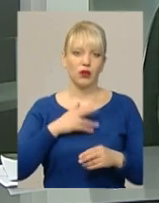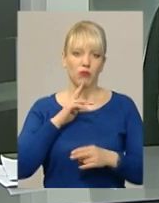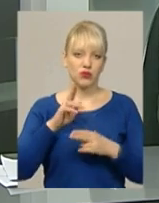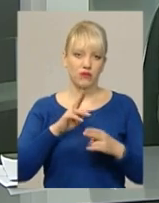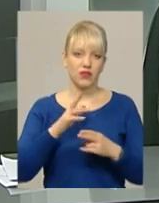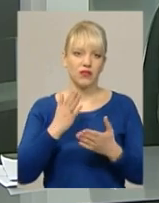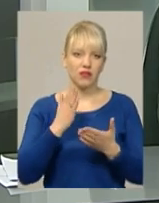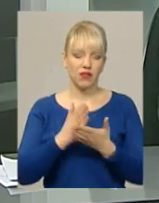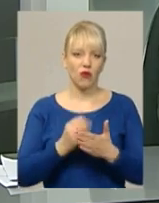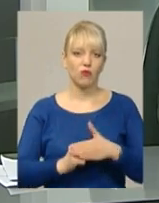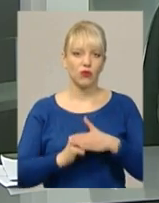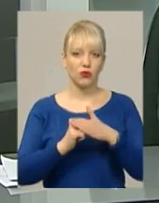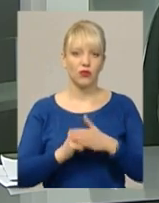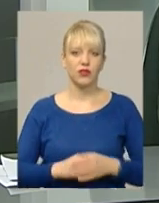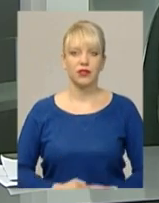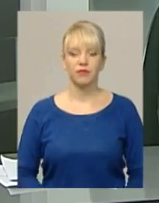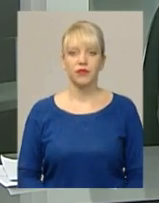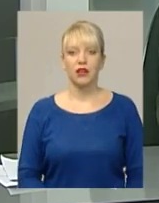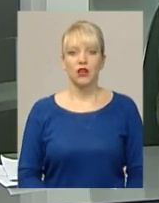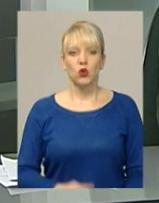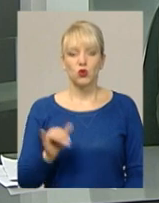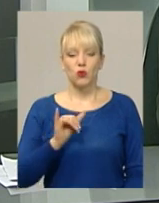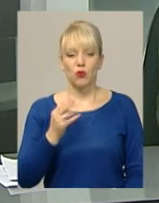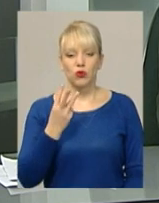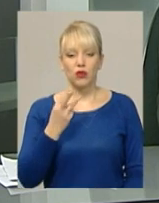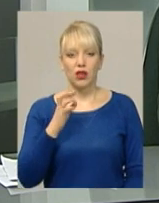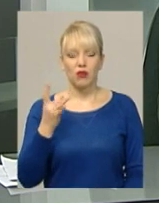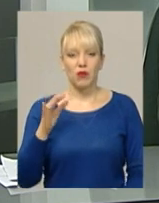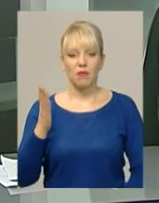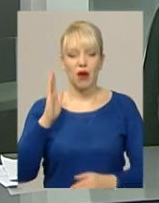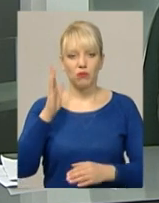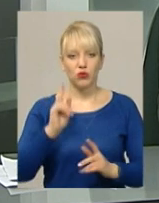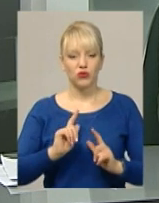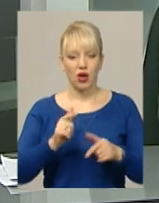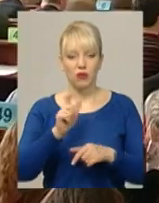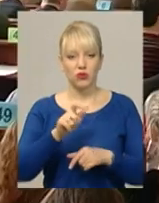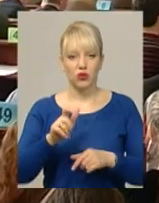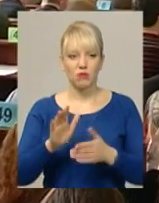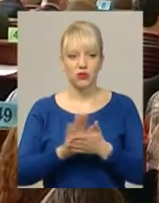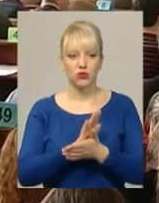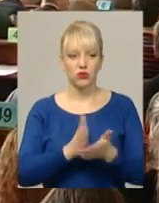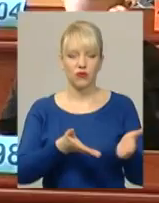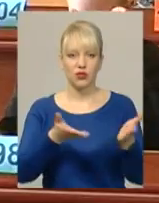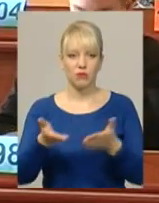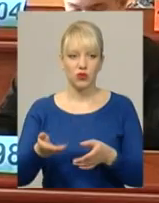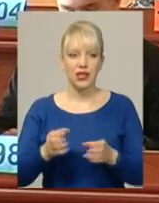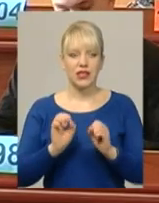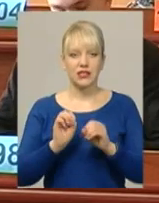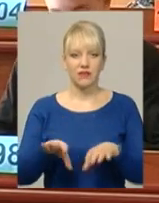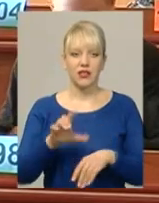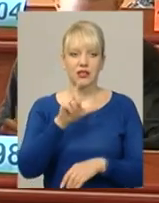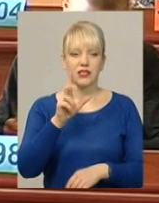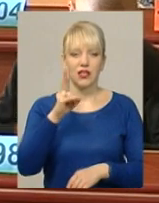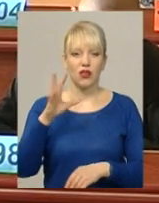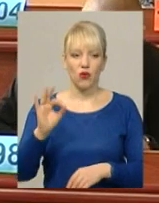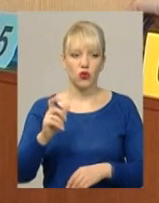У суботу, 3 березня, майбутніх абітурієнтів краю запрошують безкоштовно потренуватися складати ЗНО з